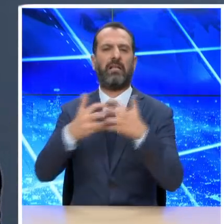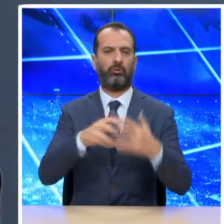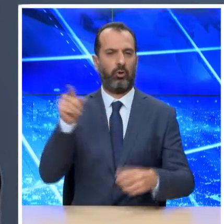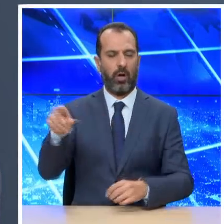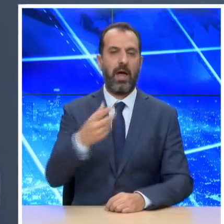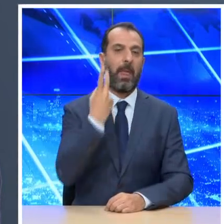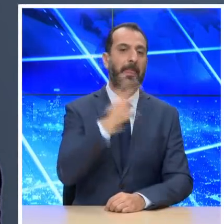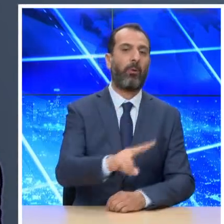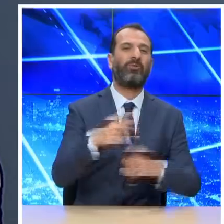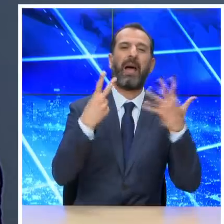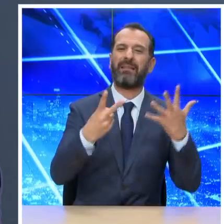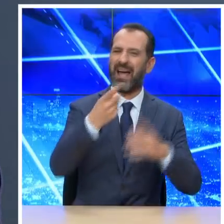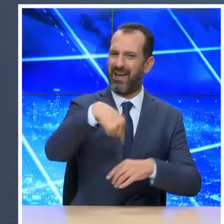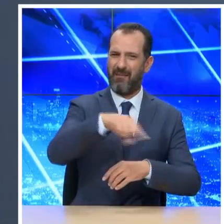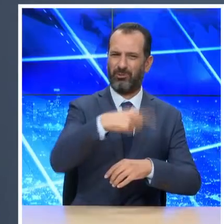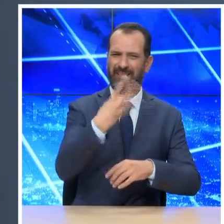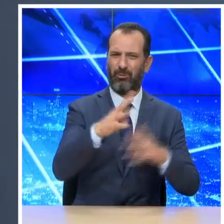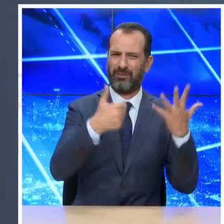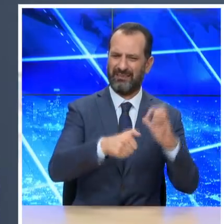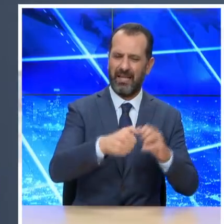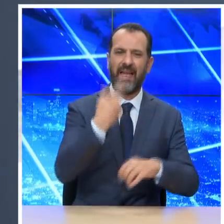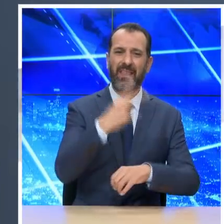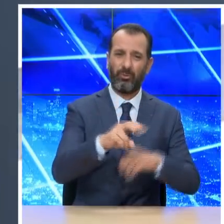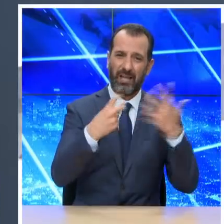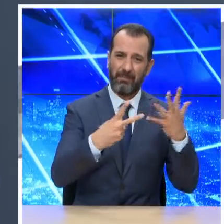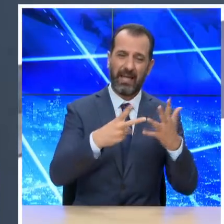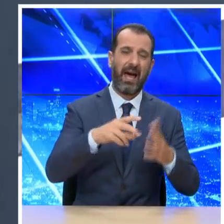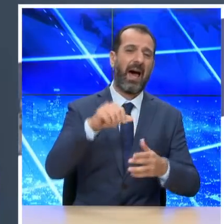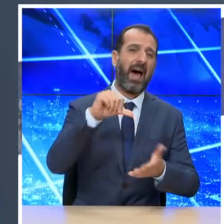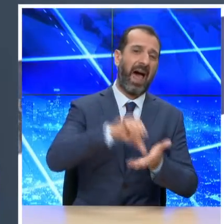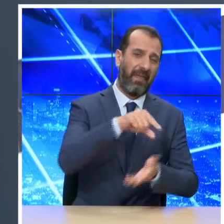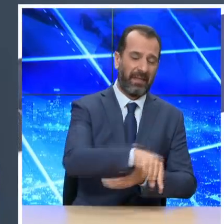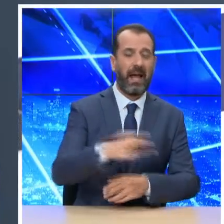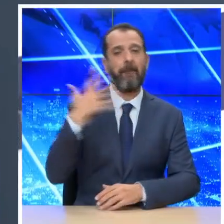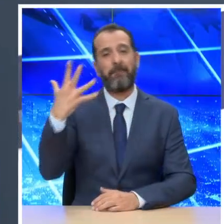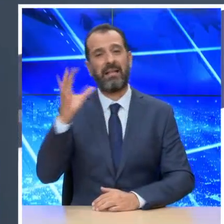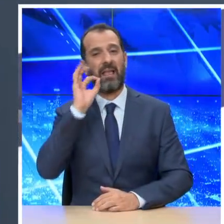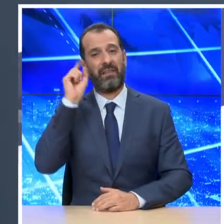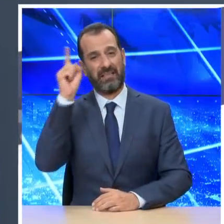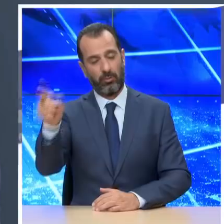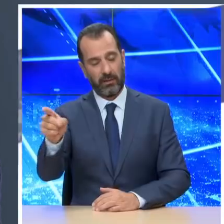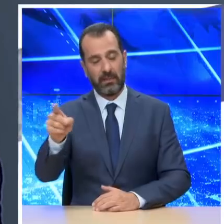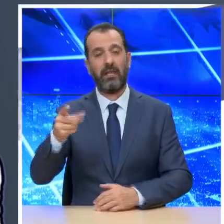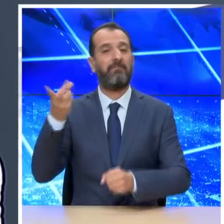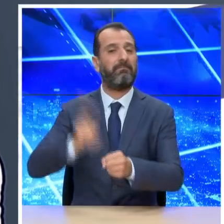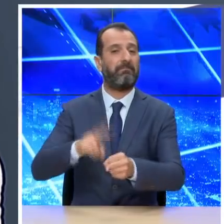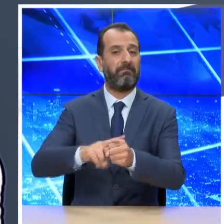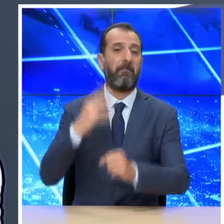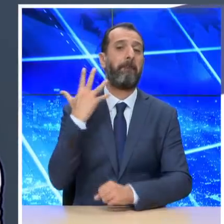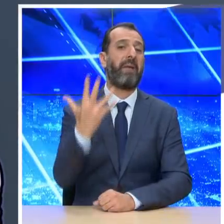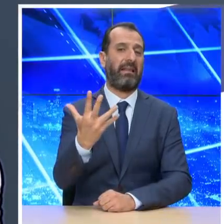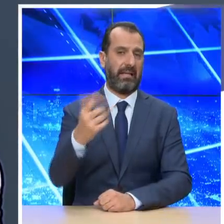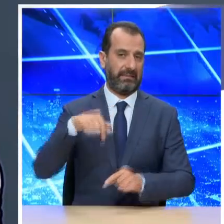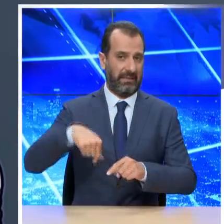207 από αυτά τα κρούσματα είναι στην Αττική, 5 στη Θεσσαλονίκη. Οι νέοι θάνατοι ασθενών είναι 5,